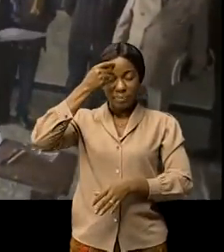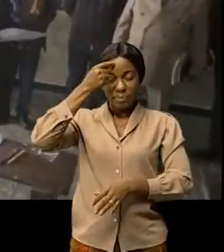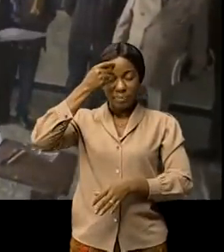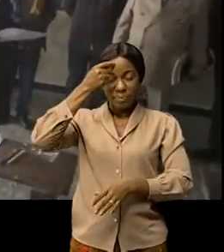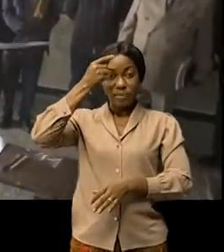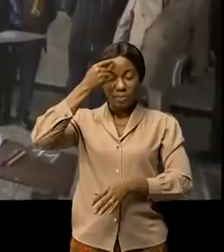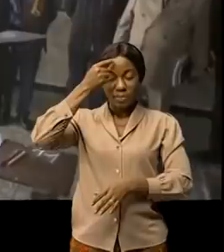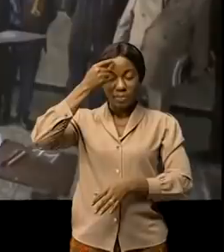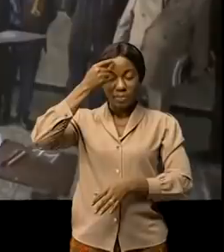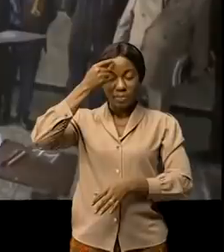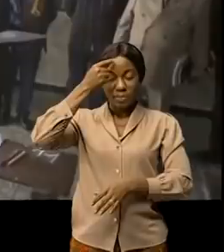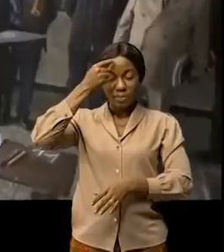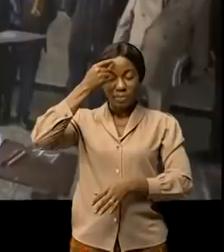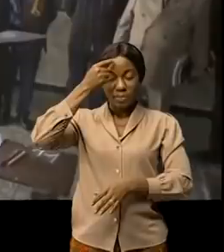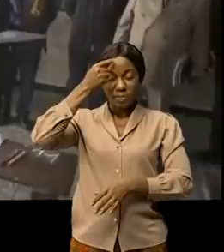il est